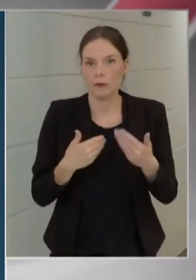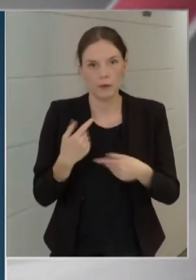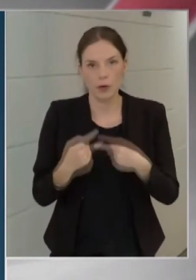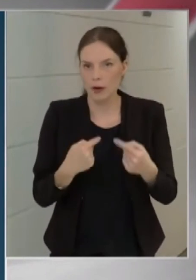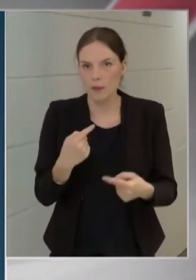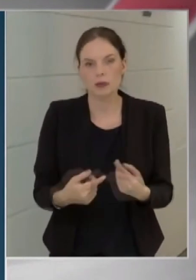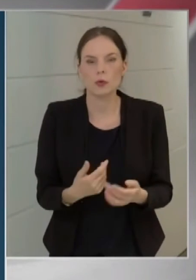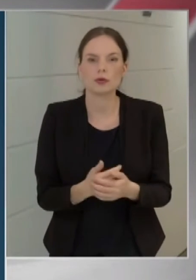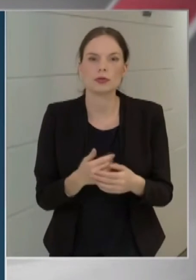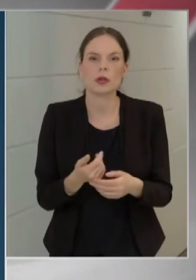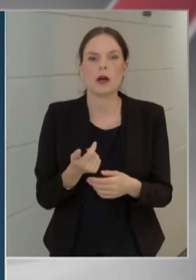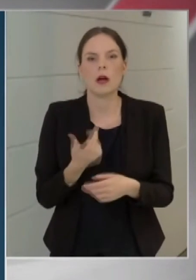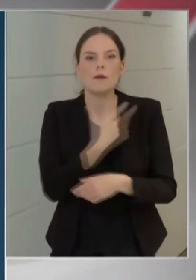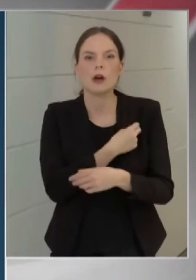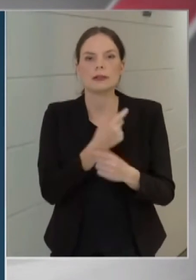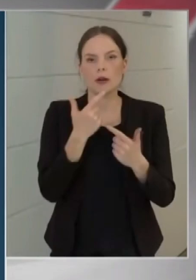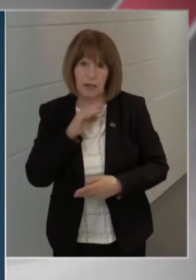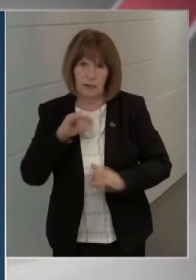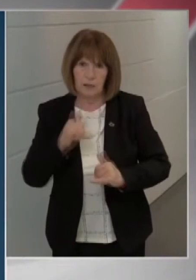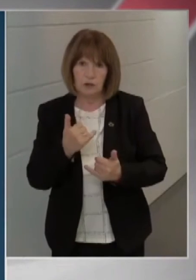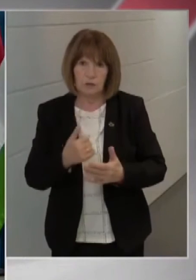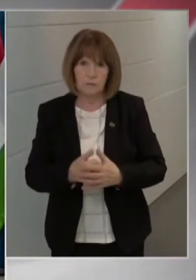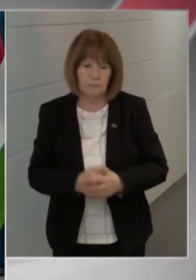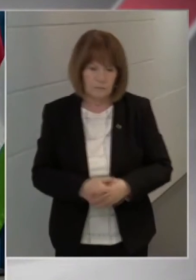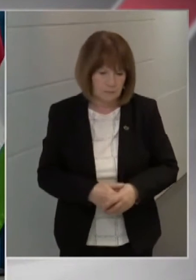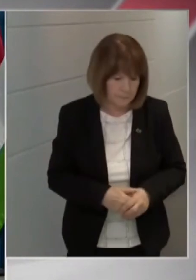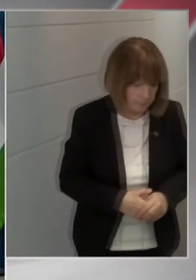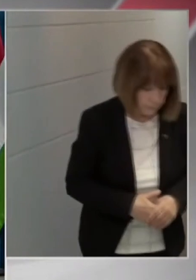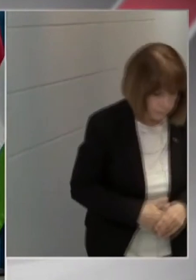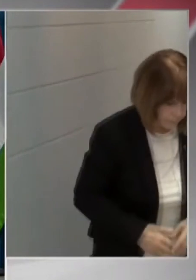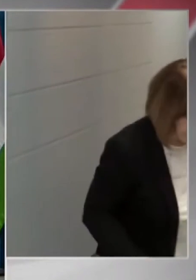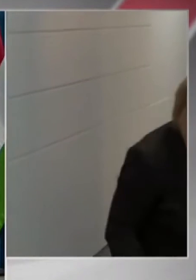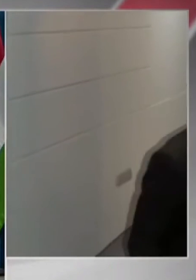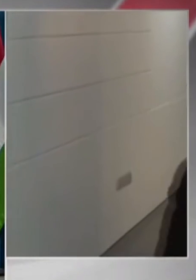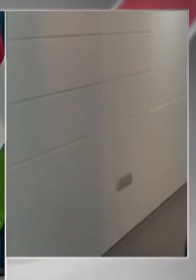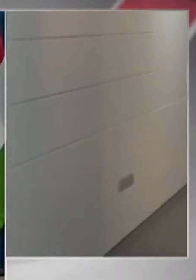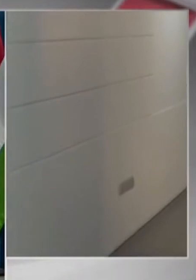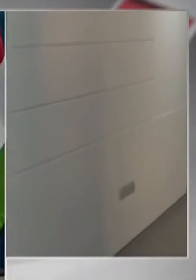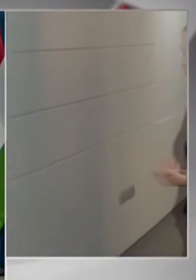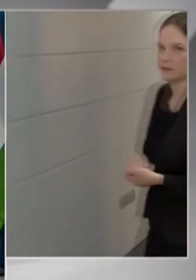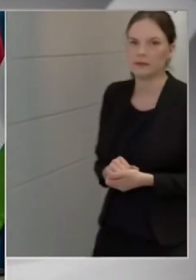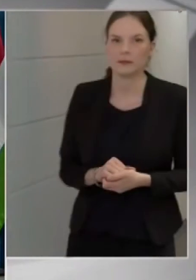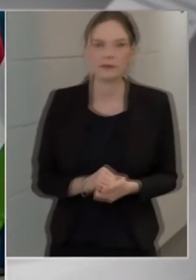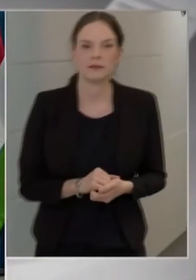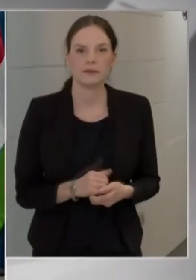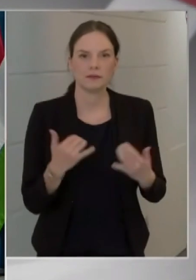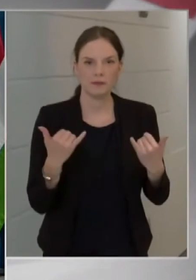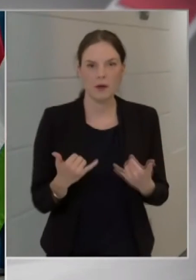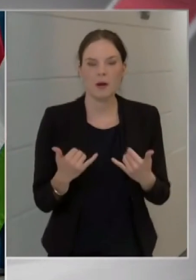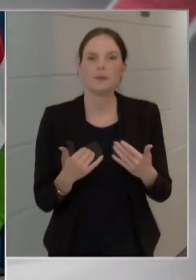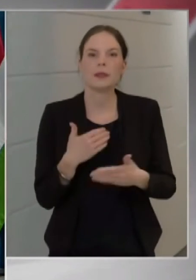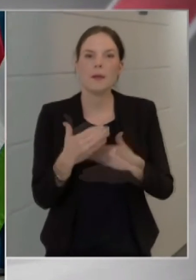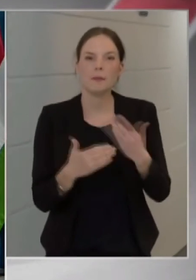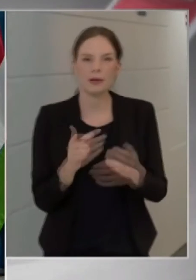Nightingale születésnapján ünnepeljük az egész világon. A lámpáshölgyként is ismert ápolónő 1820. május 12-én